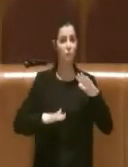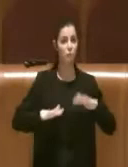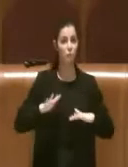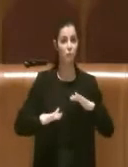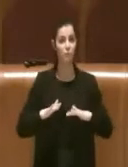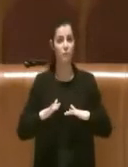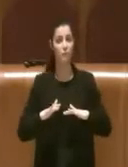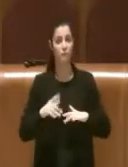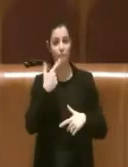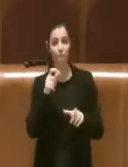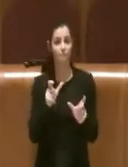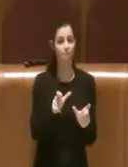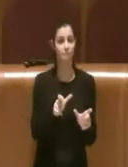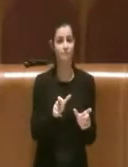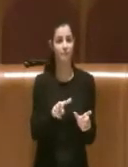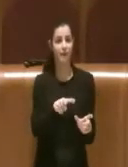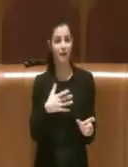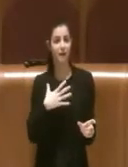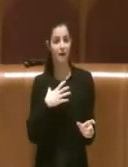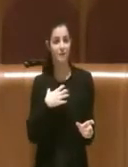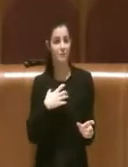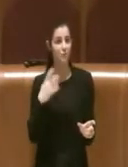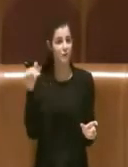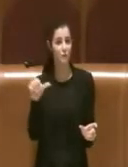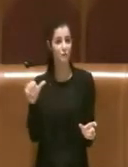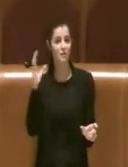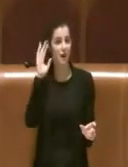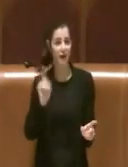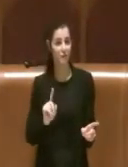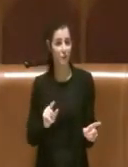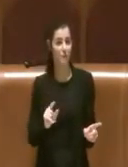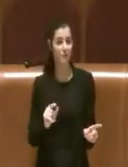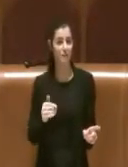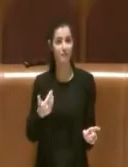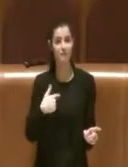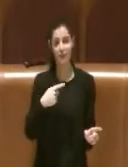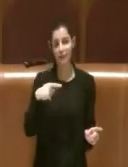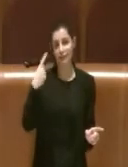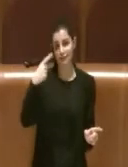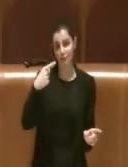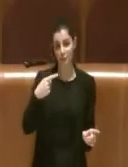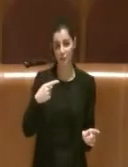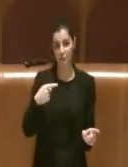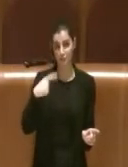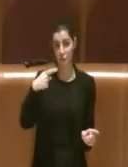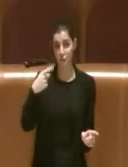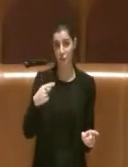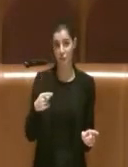quello che è stato, l'assessore scozzese non mi ascolta però magari lo sentirà dopo nella seduta